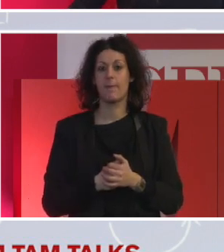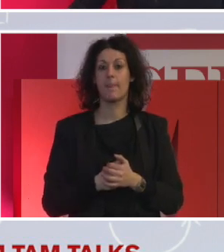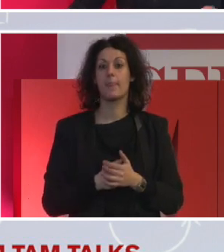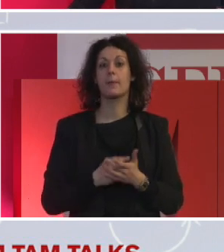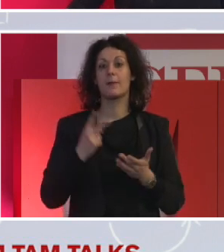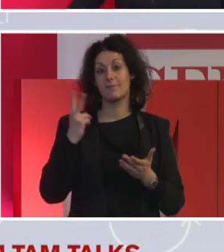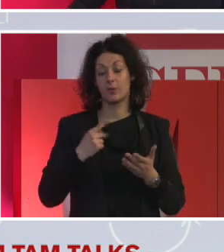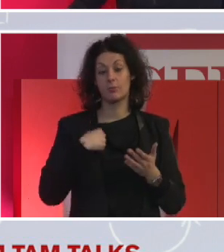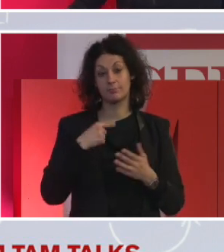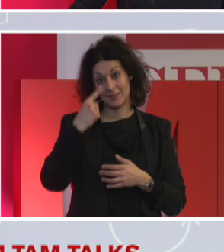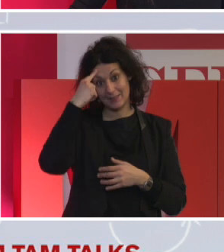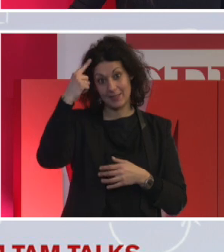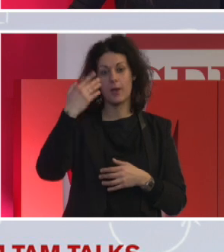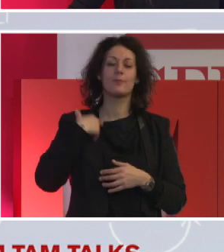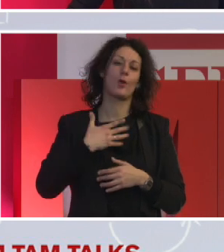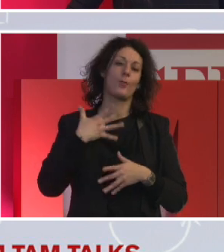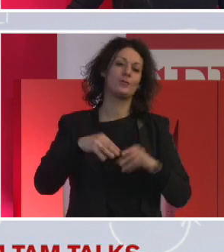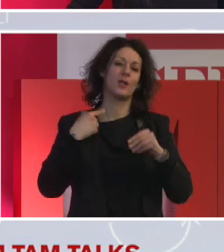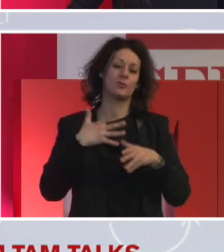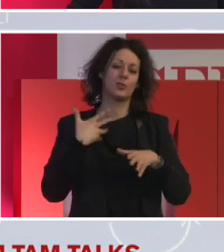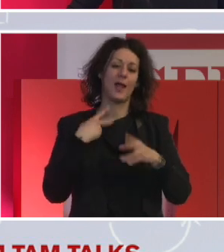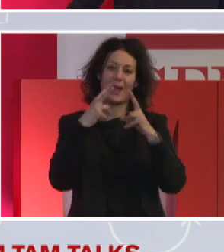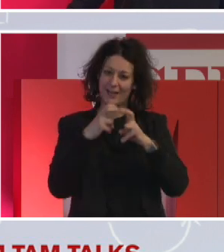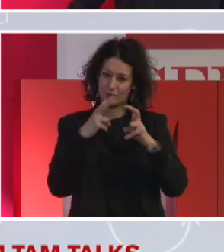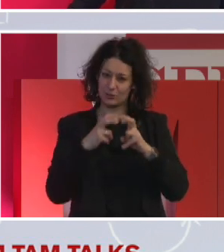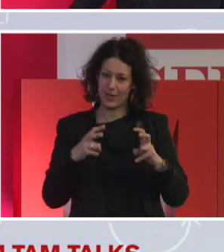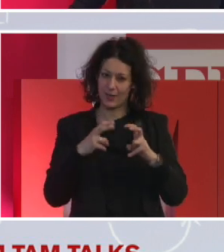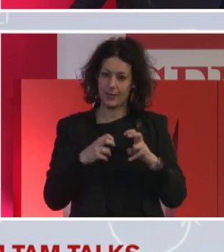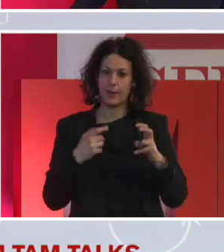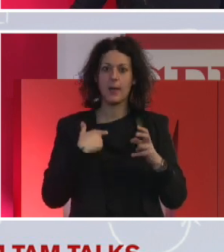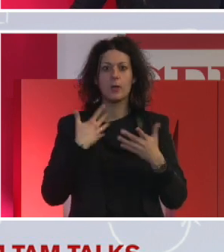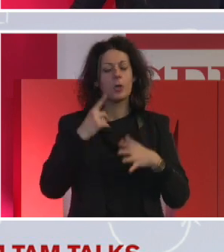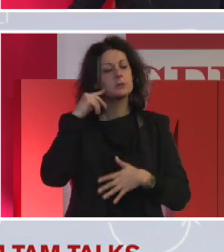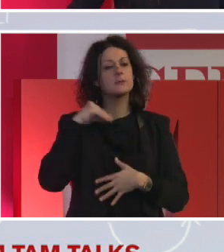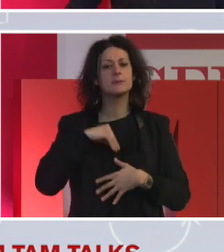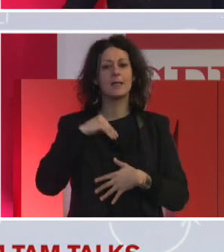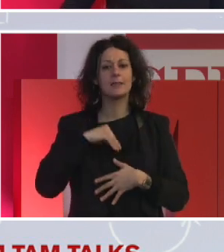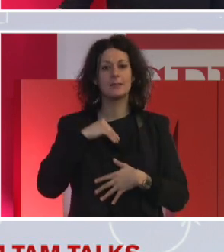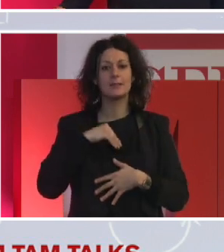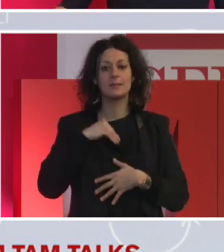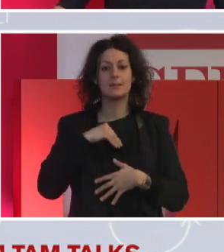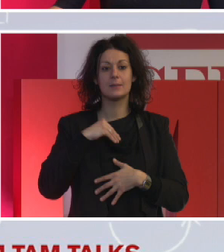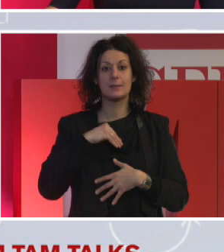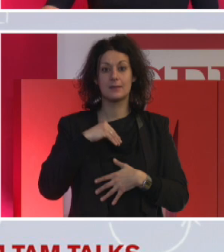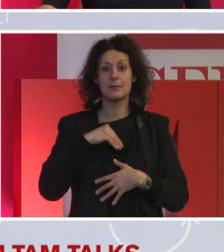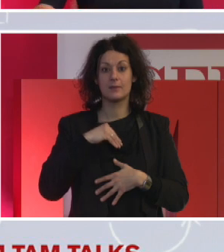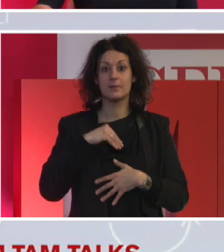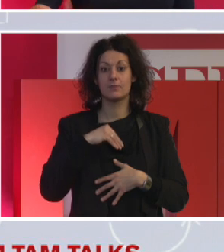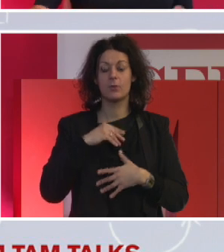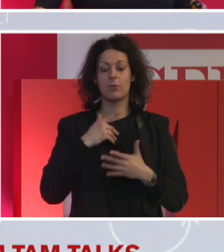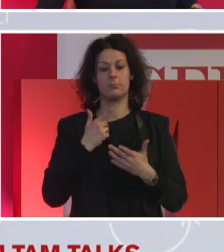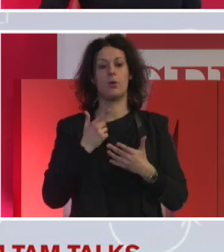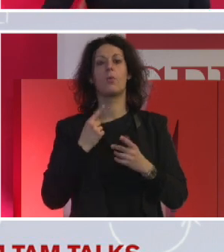ricerche, che chiaramente mi appassionava capire, ma come me si sentono altri? Io mi sentivo molto più vicina, quando sono andata negli Stati Uniti a fare l